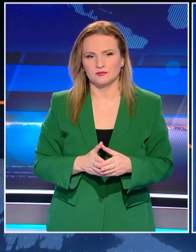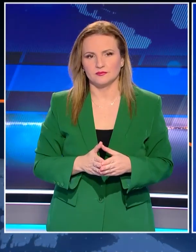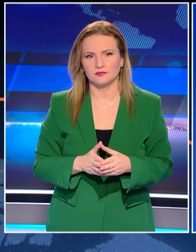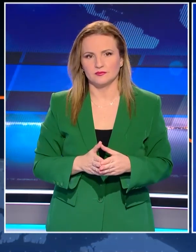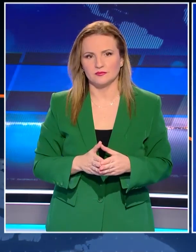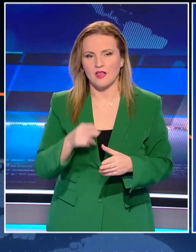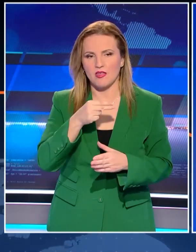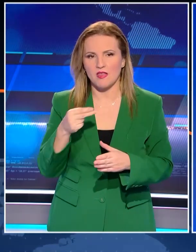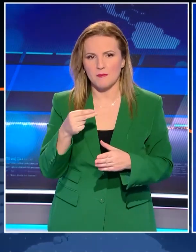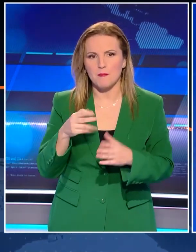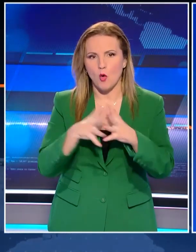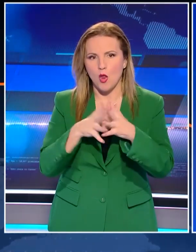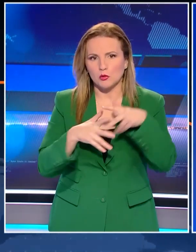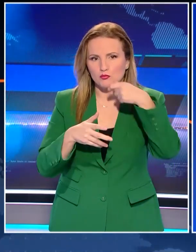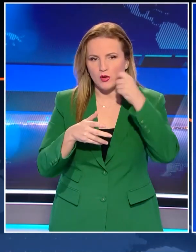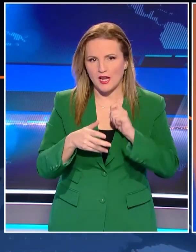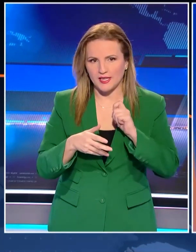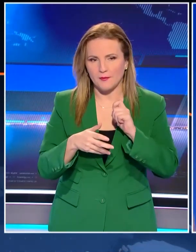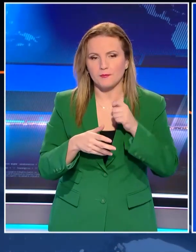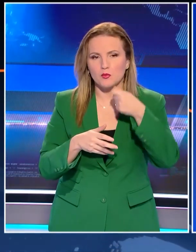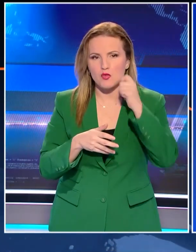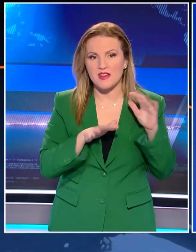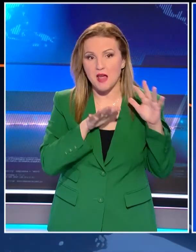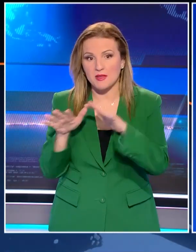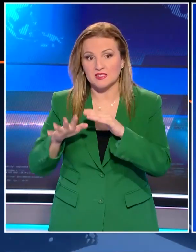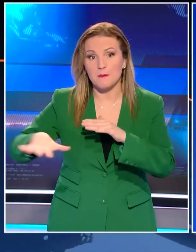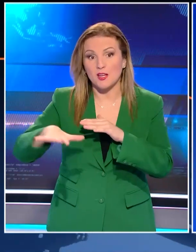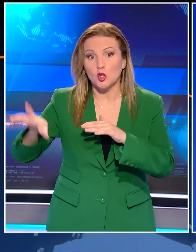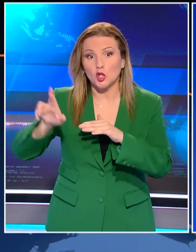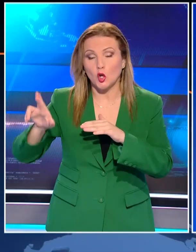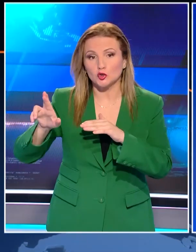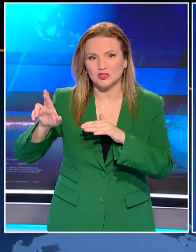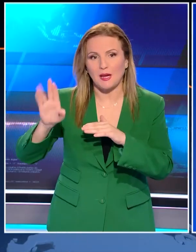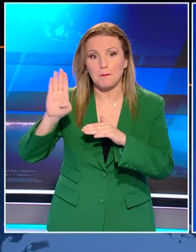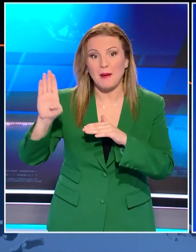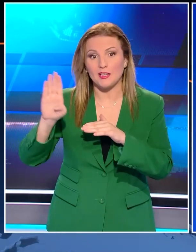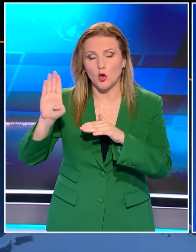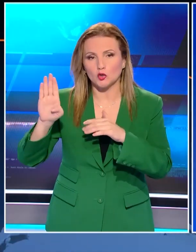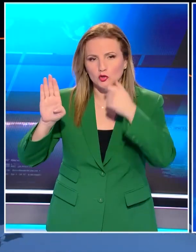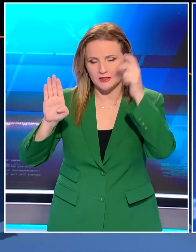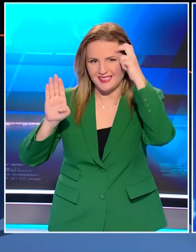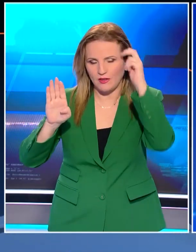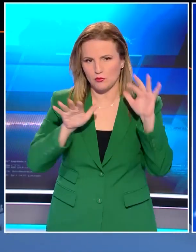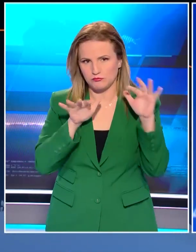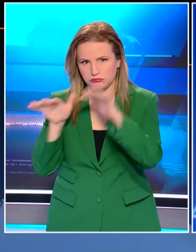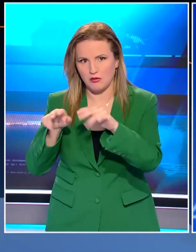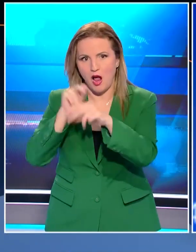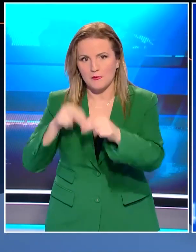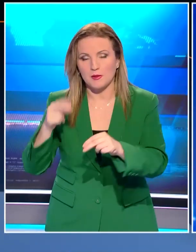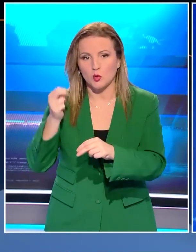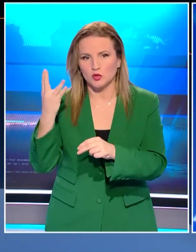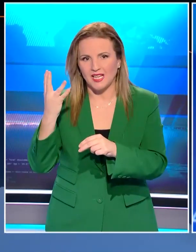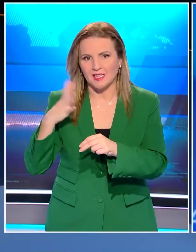Στο μέτωπο του πολέμου στην Ουκρανία, η επίθεση στη ρωσική πόλη Μπέλγκοροντ από το Κίεβο με περισσότερους από 24